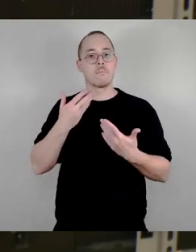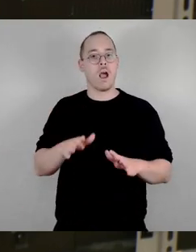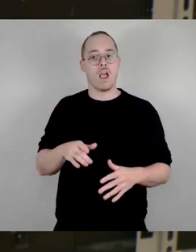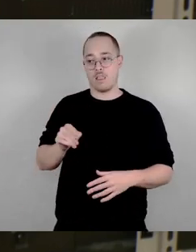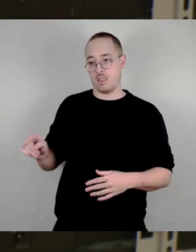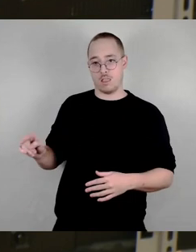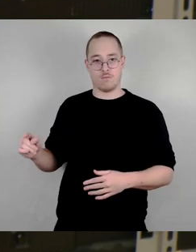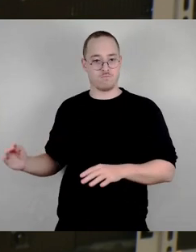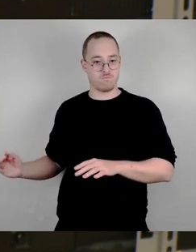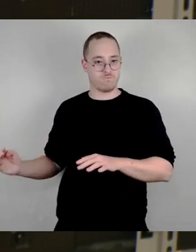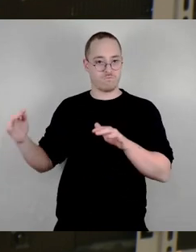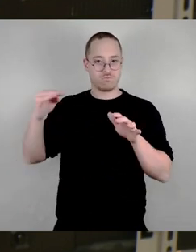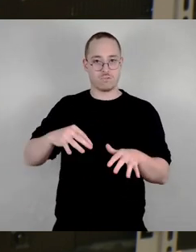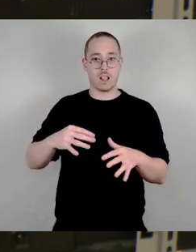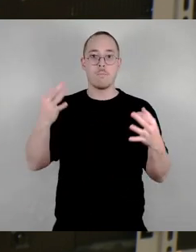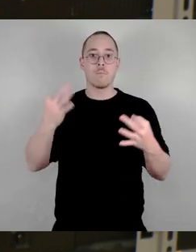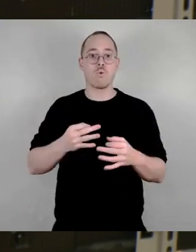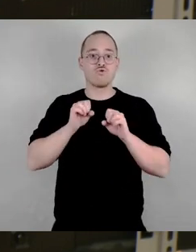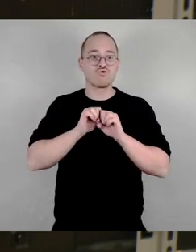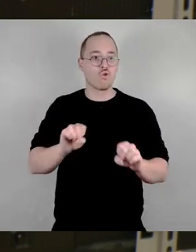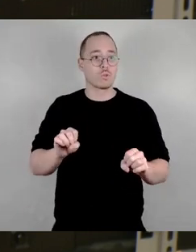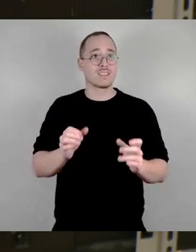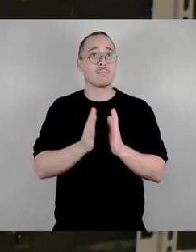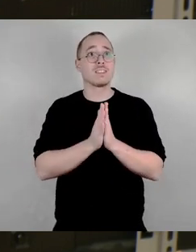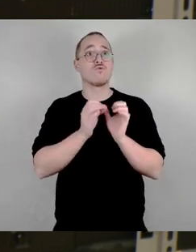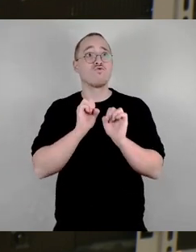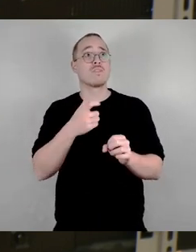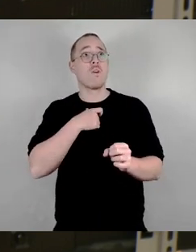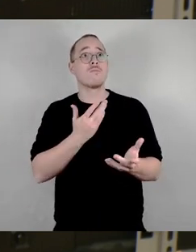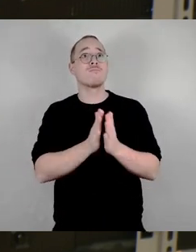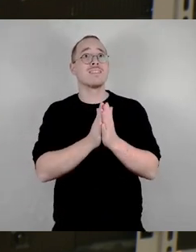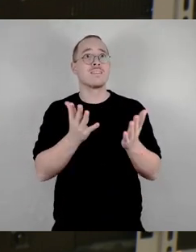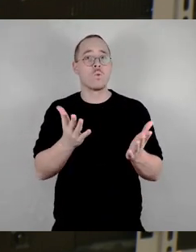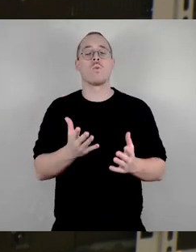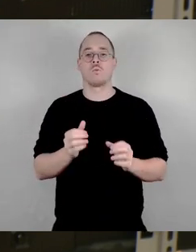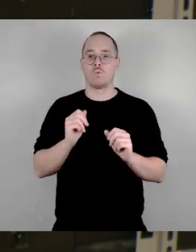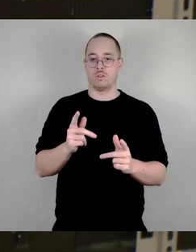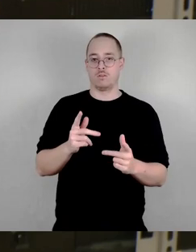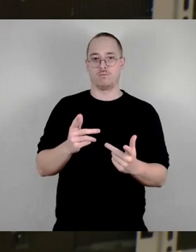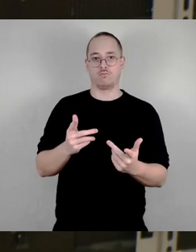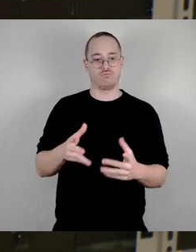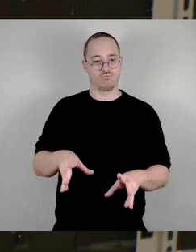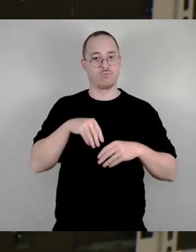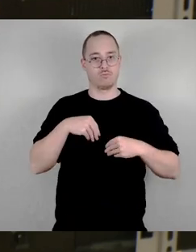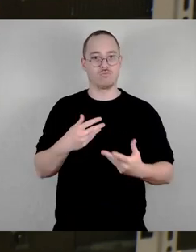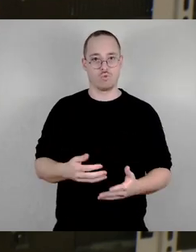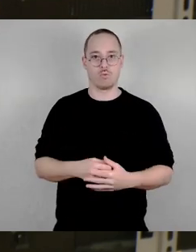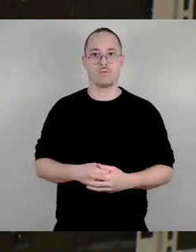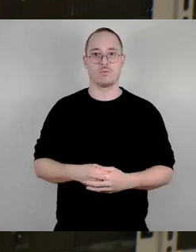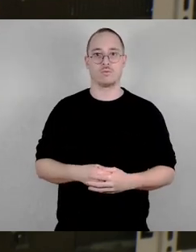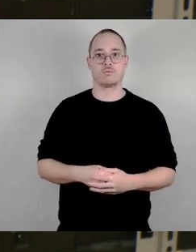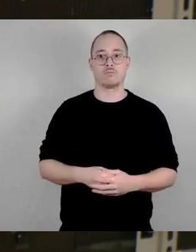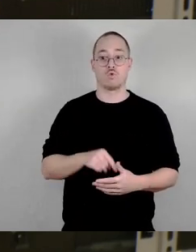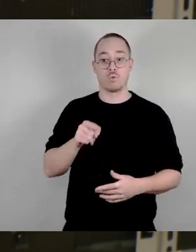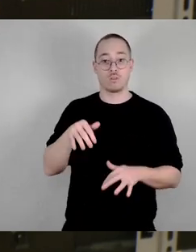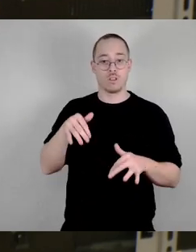Gerade in diesem Punkt können sie sich auf die Expertise und die Unterstützung vieler ehrenamtlich arbeitender Dresdnerinnen